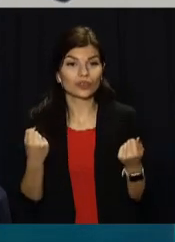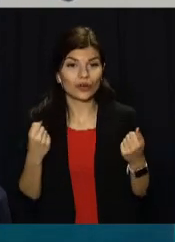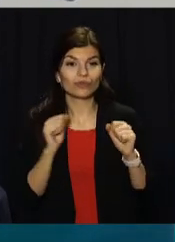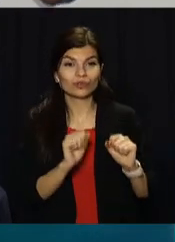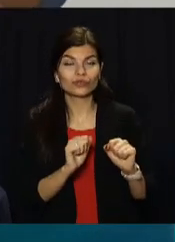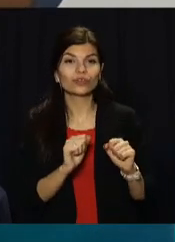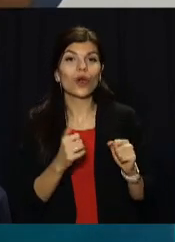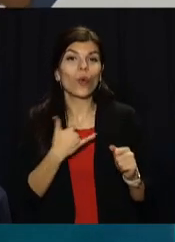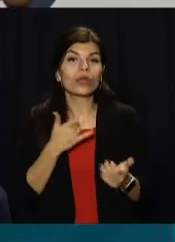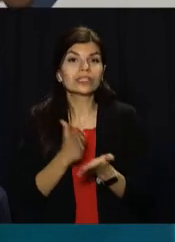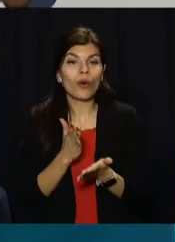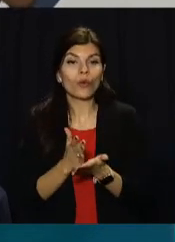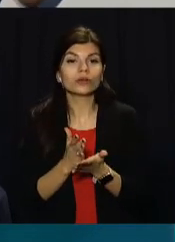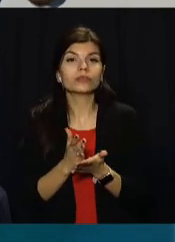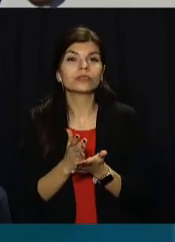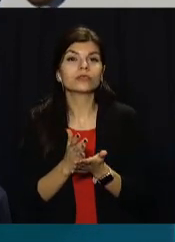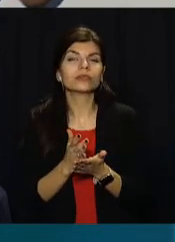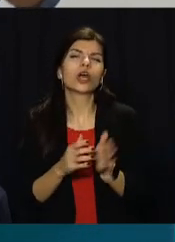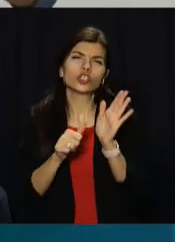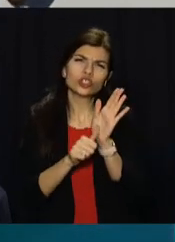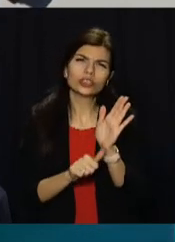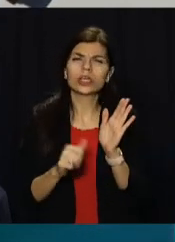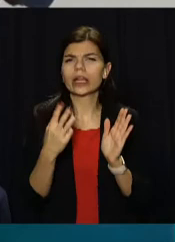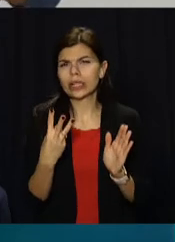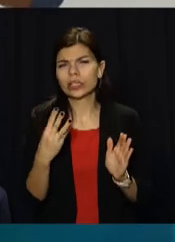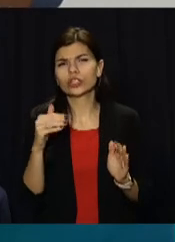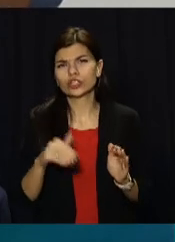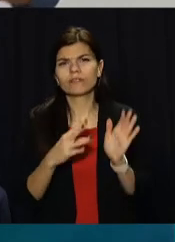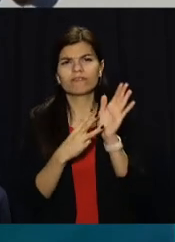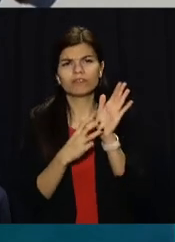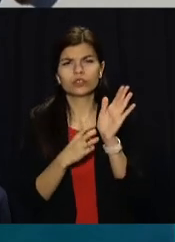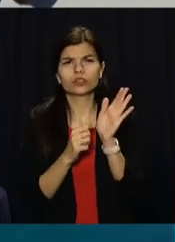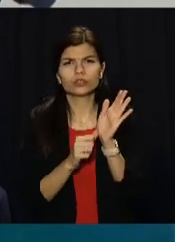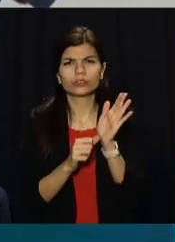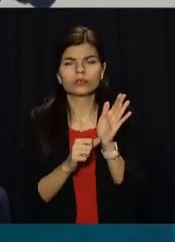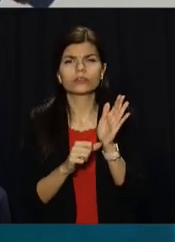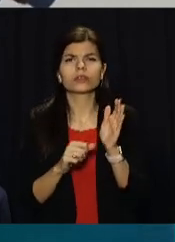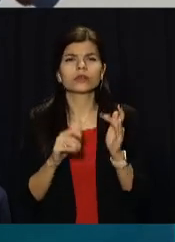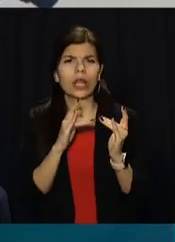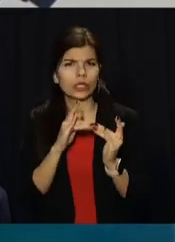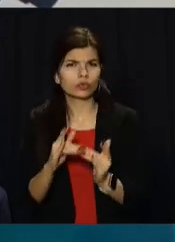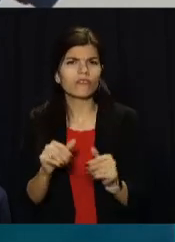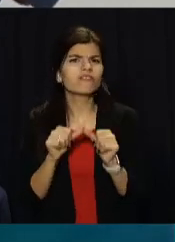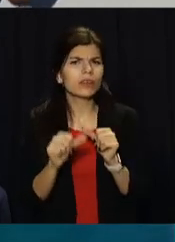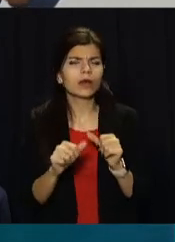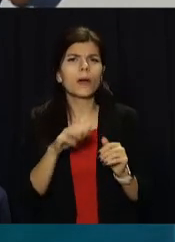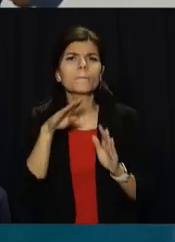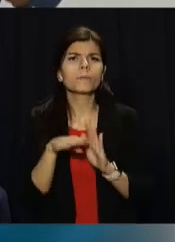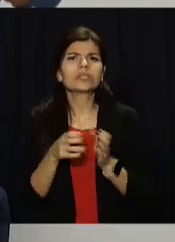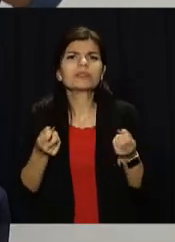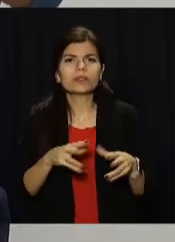в нас знаходиться 63 тисячі 680 ліжок, відведених під